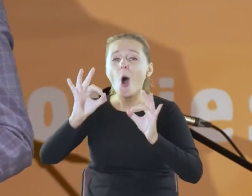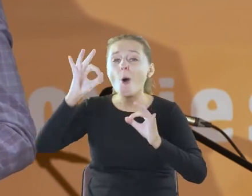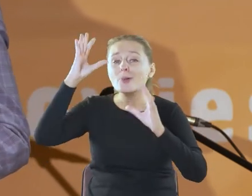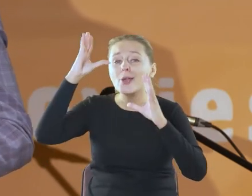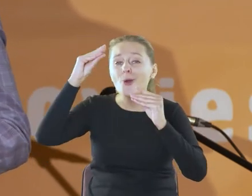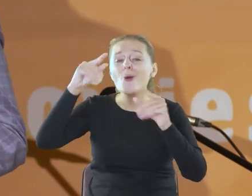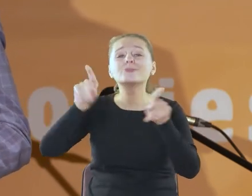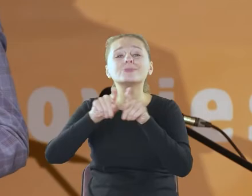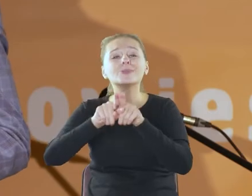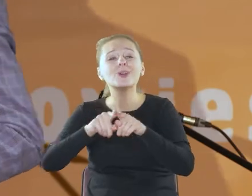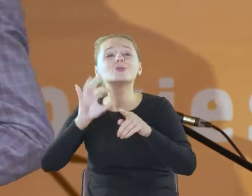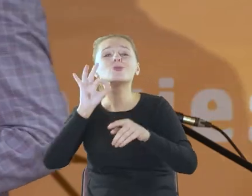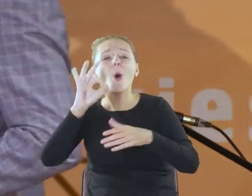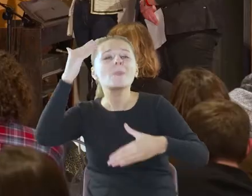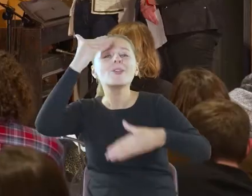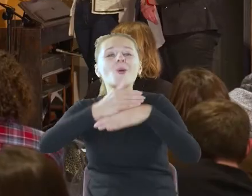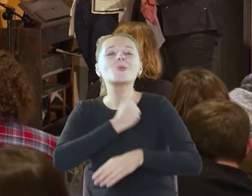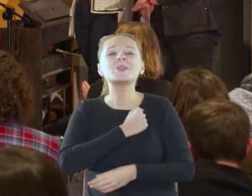nocy bibliotek. Do zobaczenia za rok.